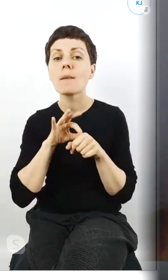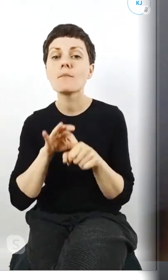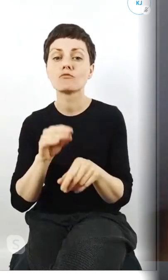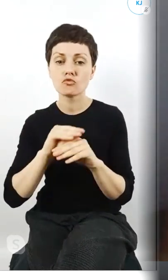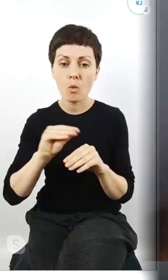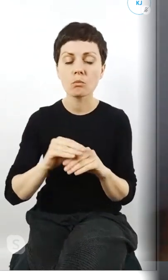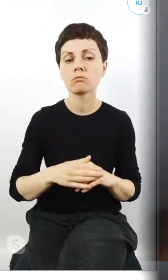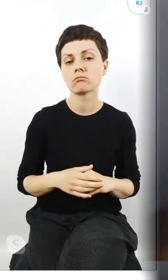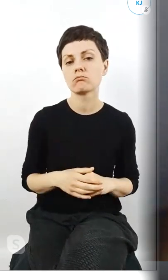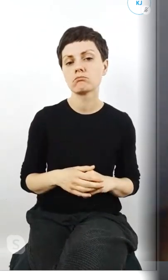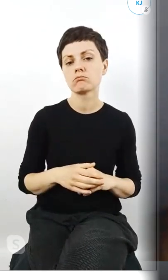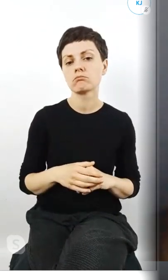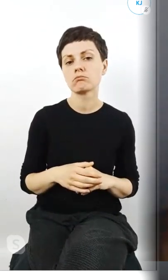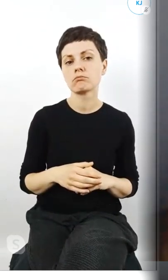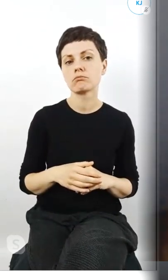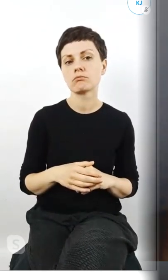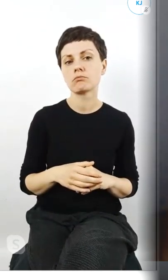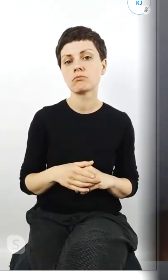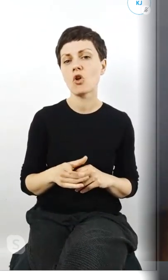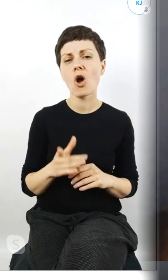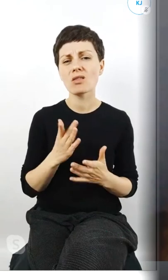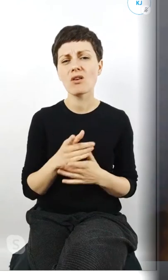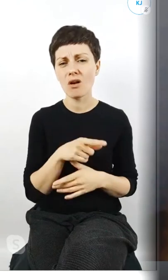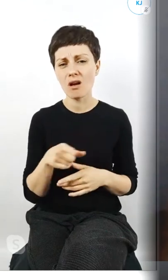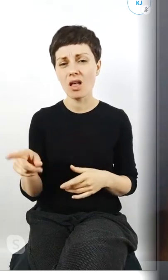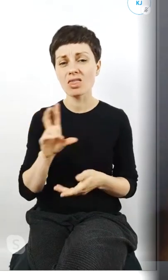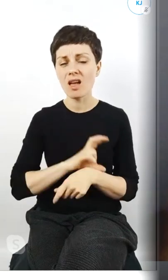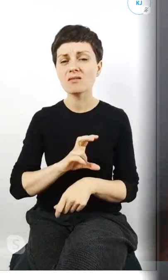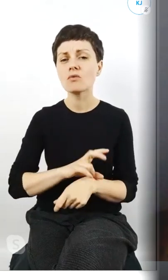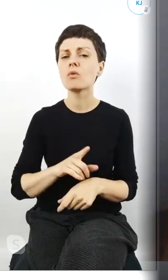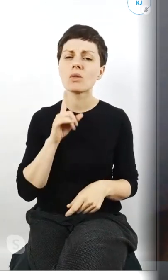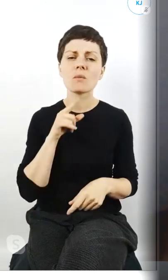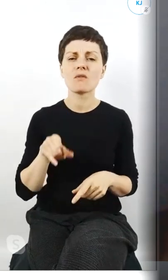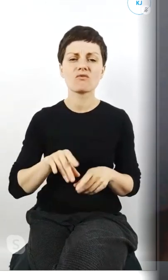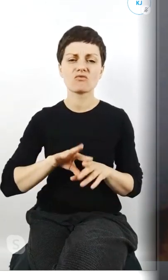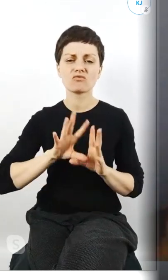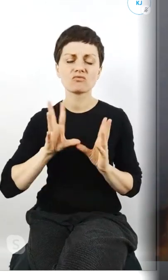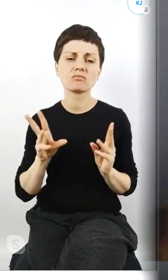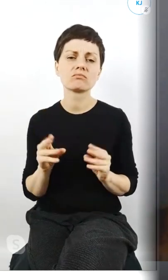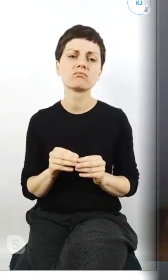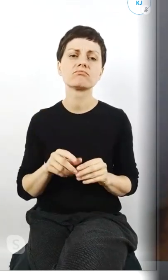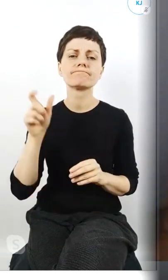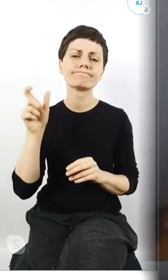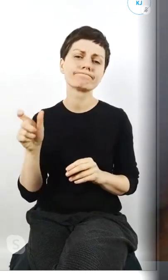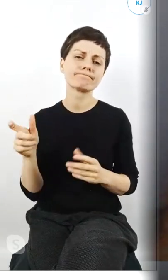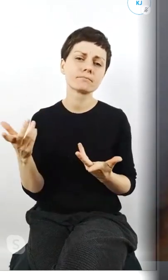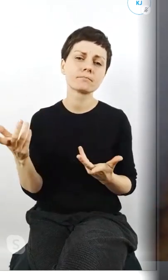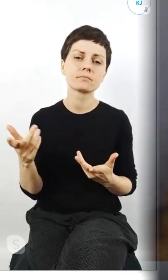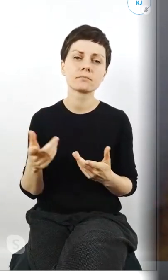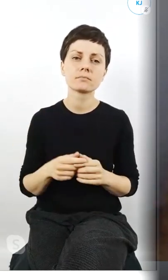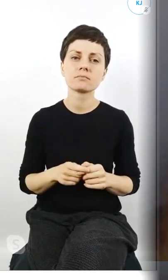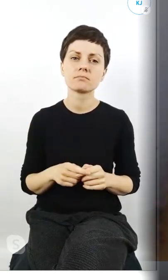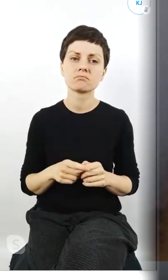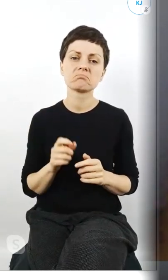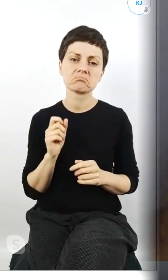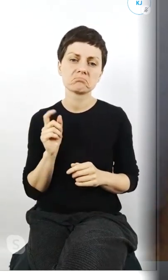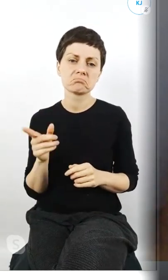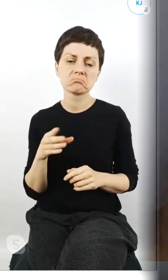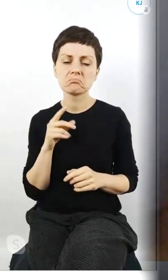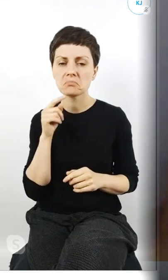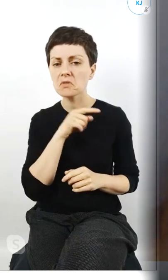to oprócz takich rzeczy czysto technicznych wydaje mi się że wszystko raczej są w stanie